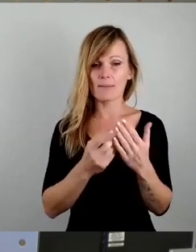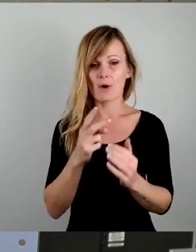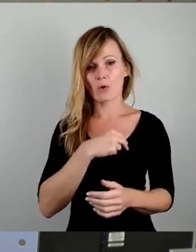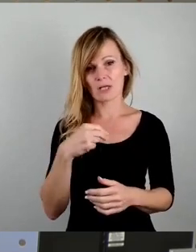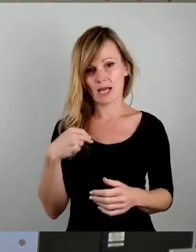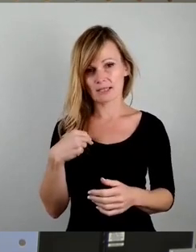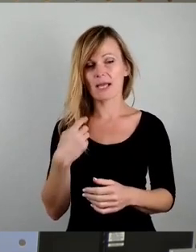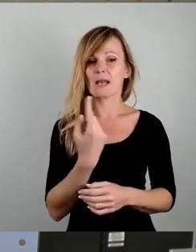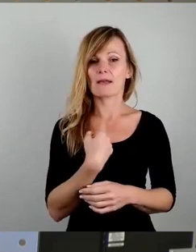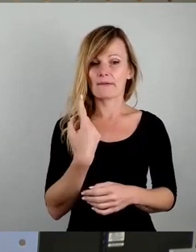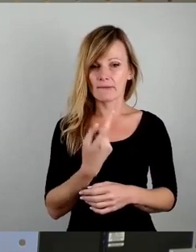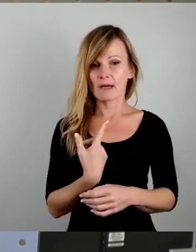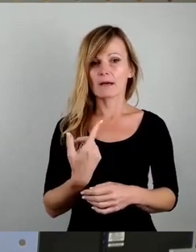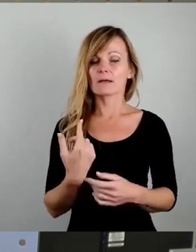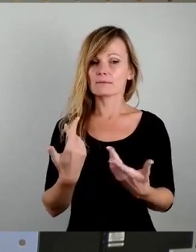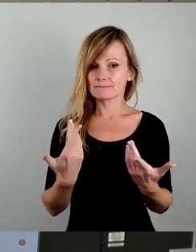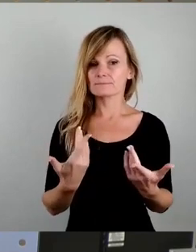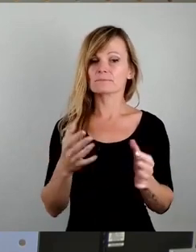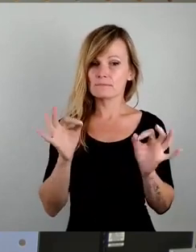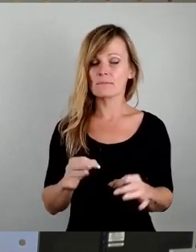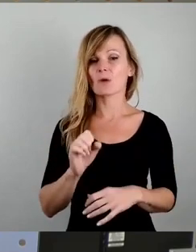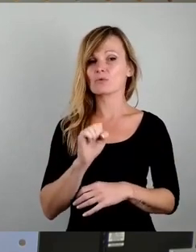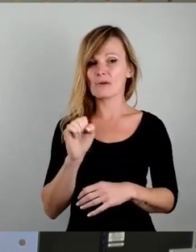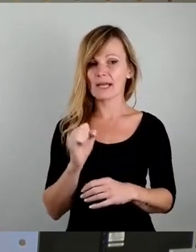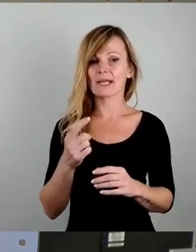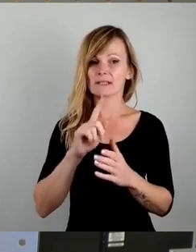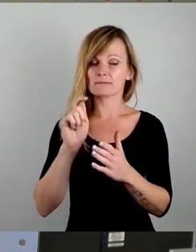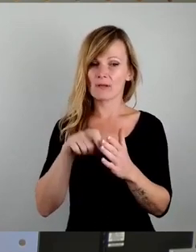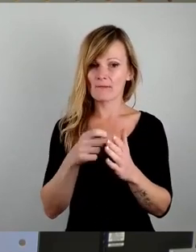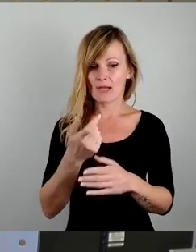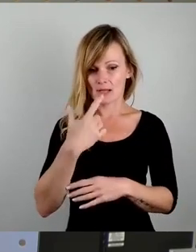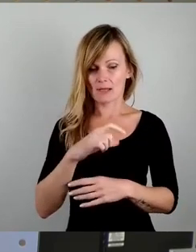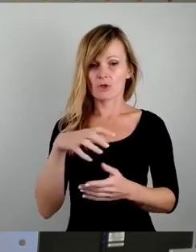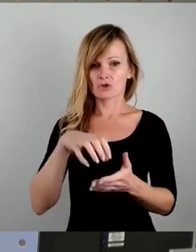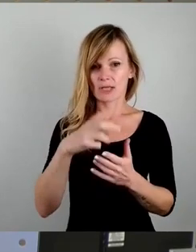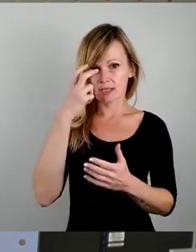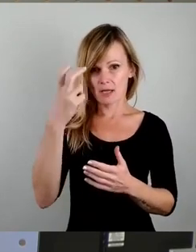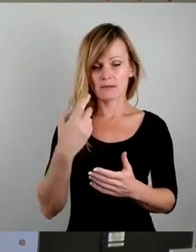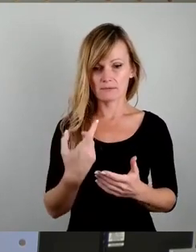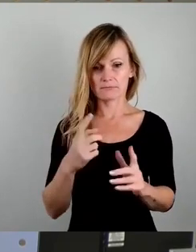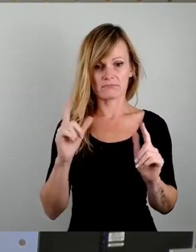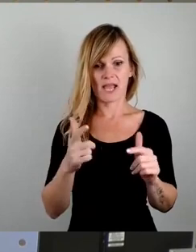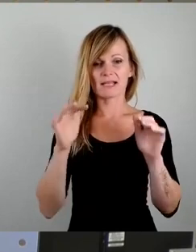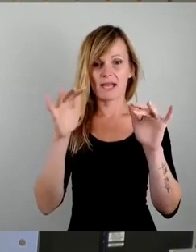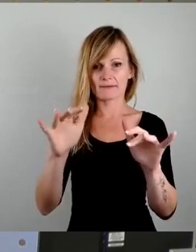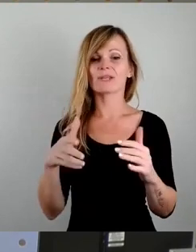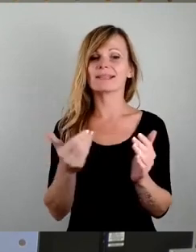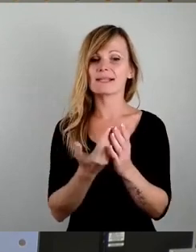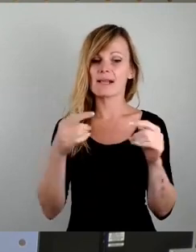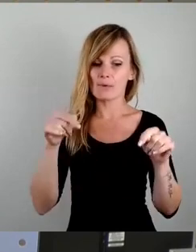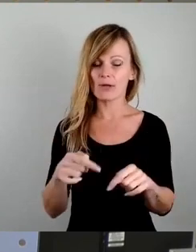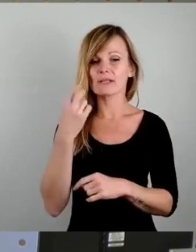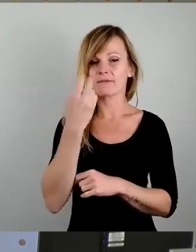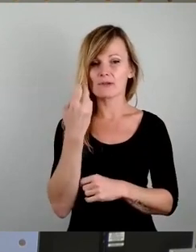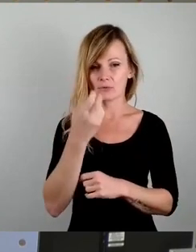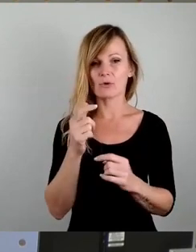souverän gewählter Stadtrat keinen Einfluss drauf haben. Und deswegen heute der Versuch, den Oberbürgermeister zu binden,